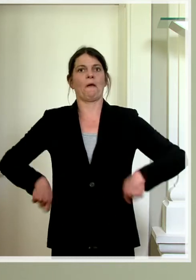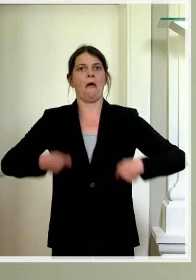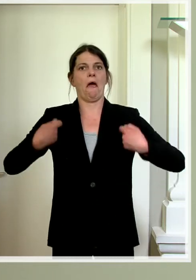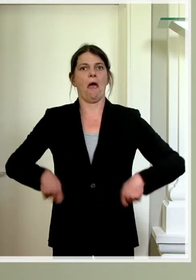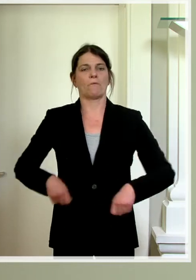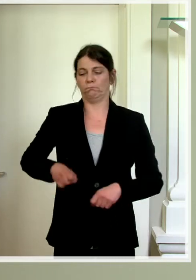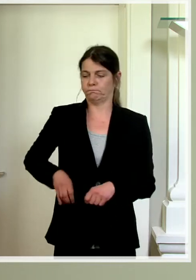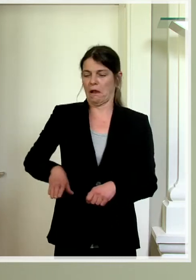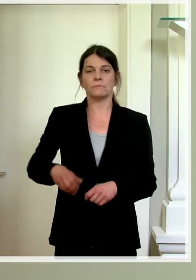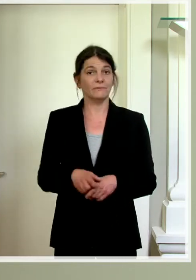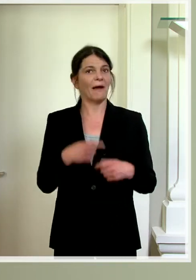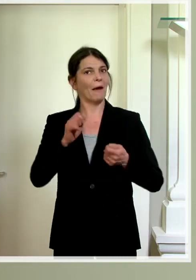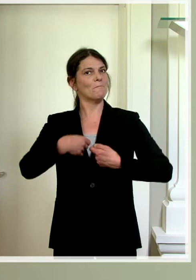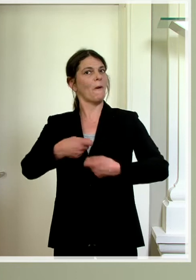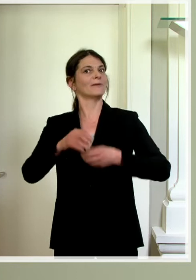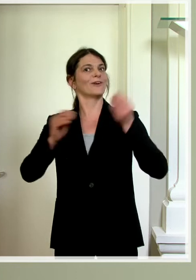wenn man Börsengeschäfte machen würde.